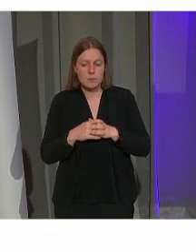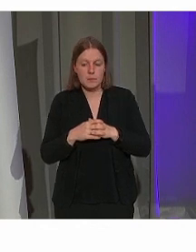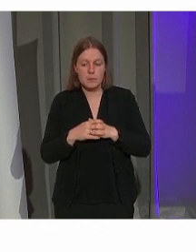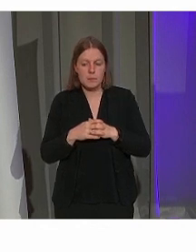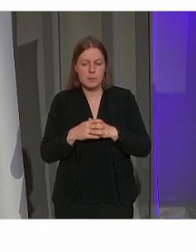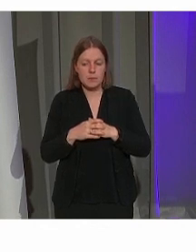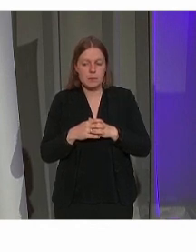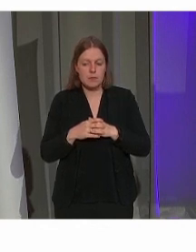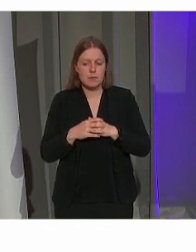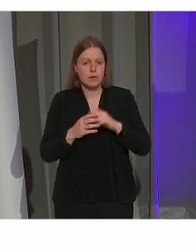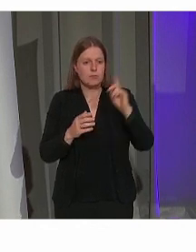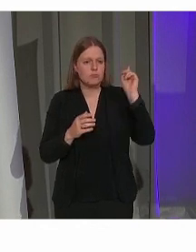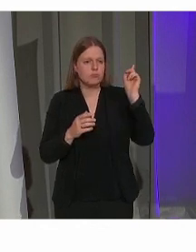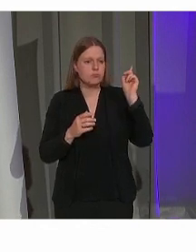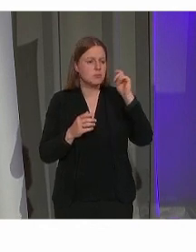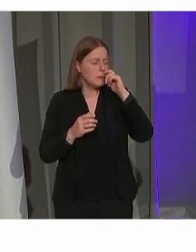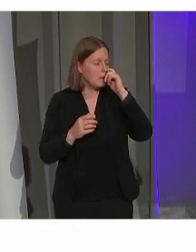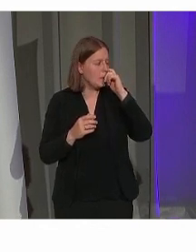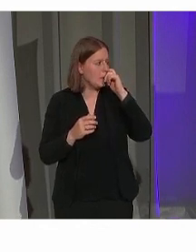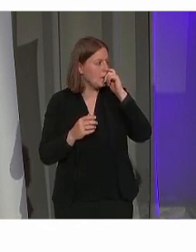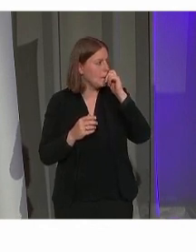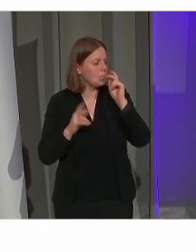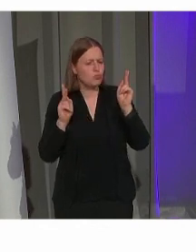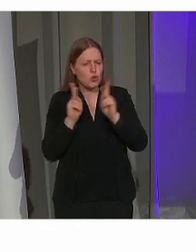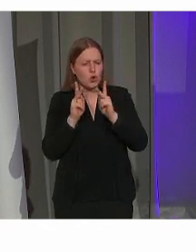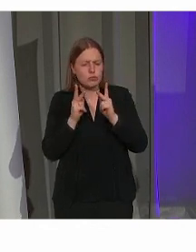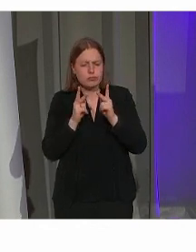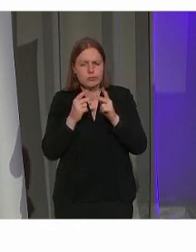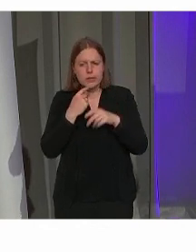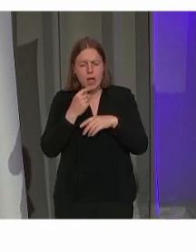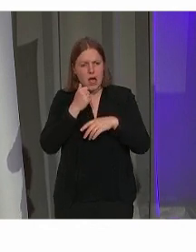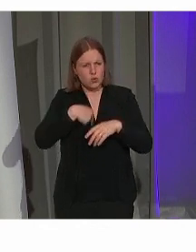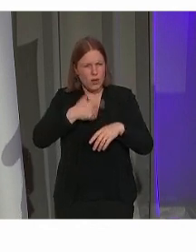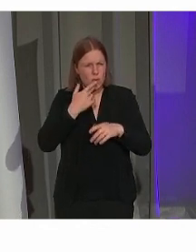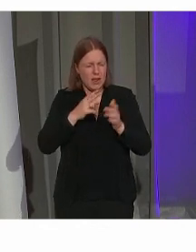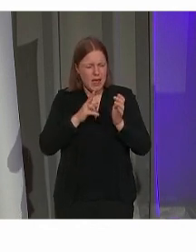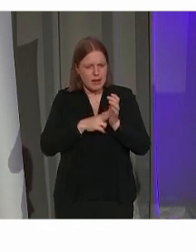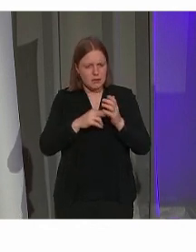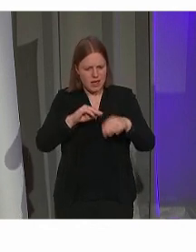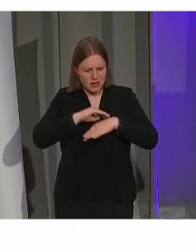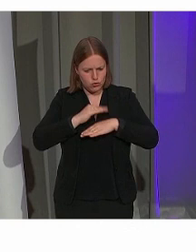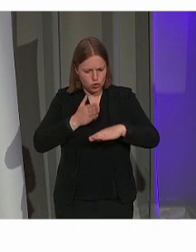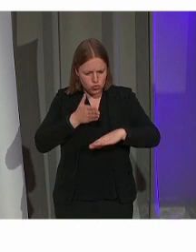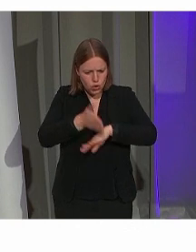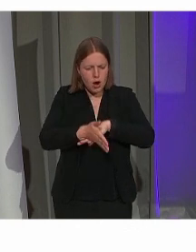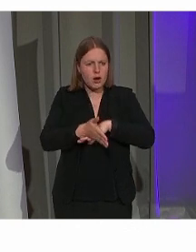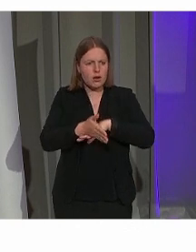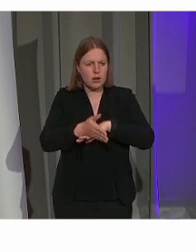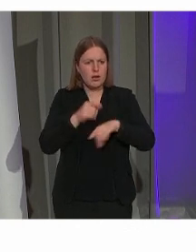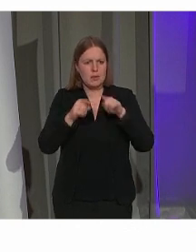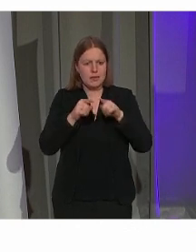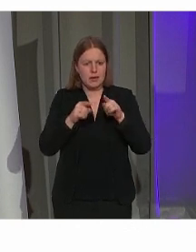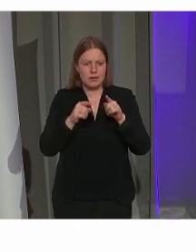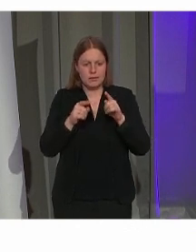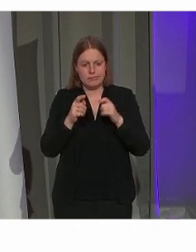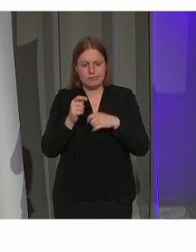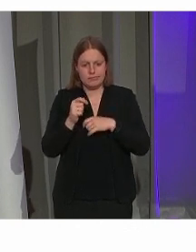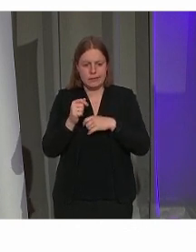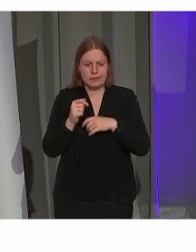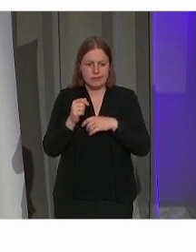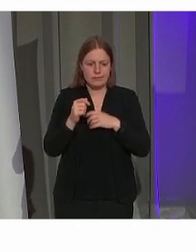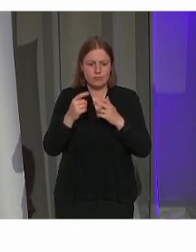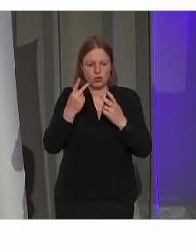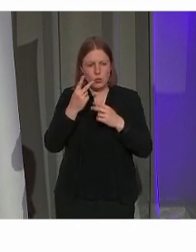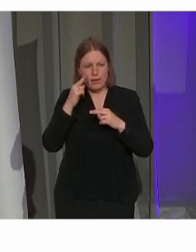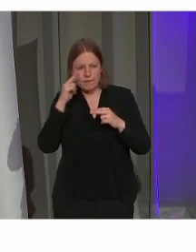Deze om er eventjes tussen te halen. Ik denk als we willen gaan naar toegankelijkheid van erfgoed, vraag dan een beetje van de twee kanten er naar